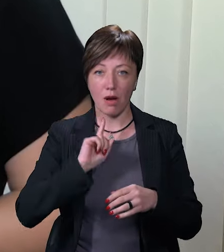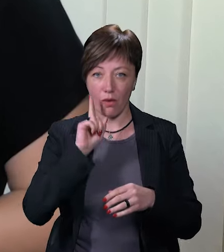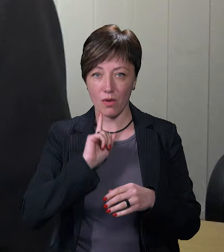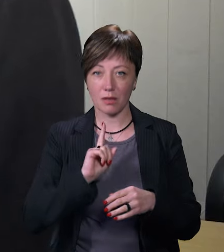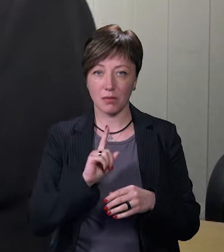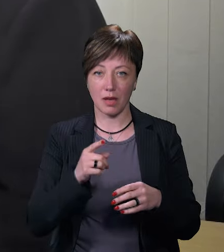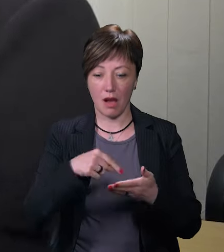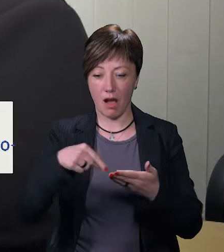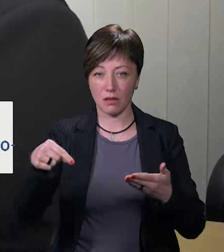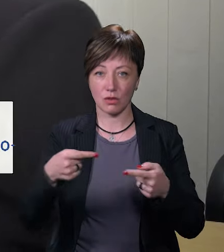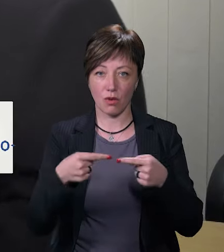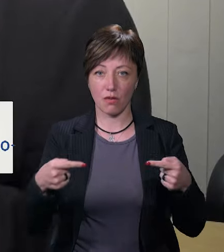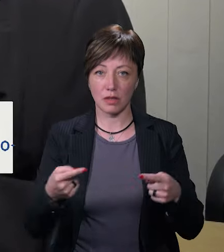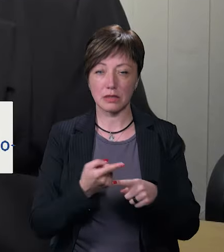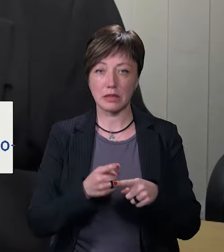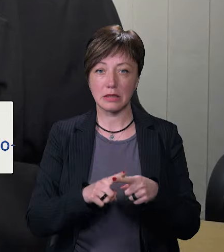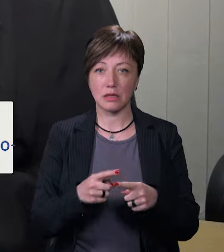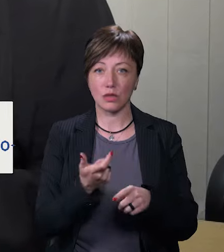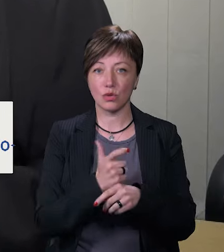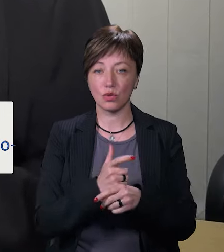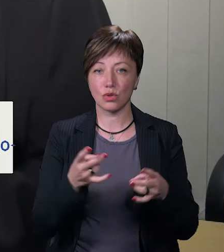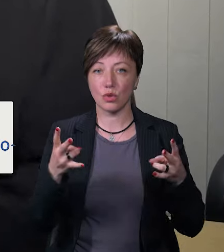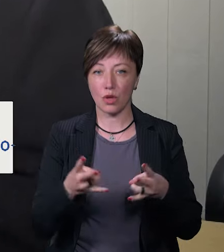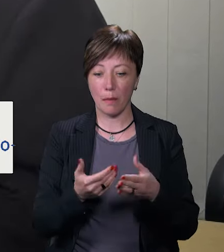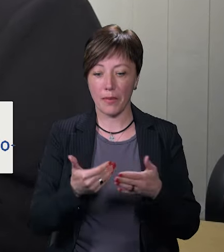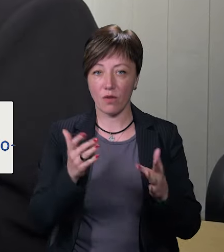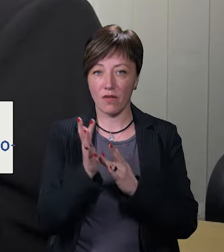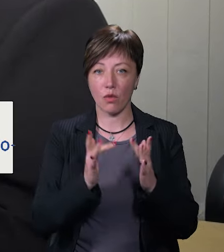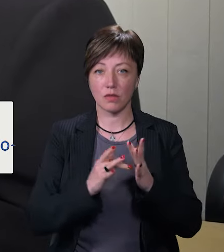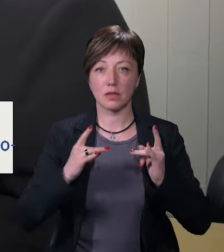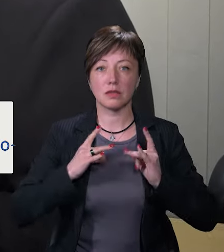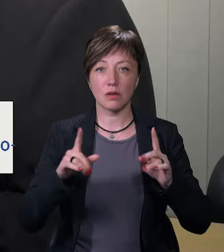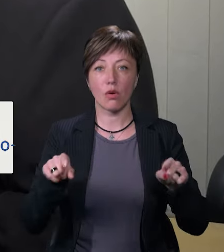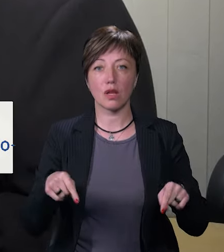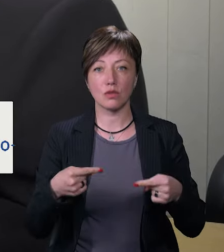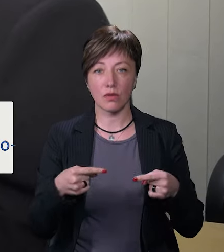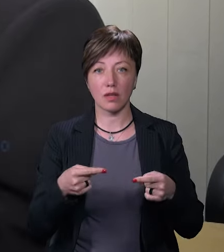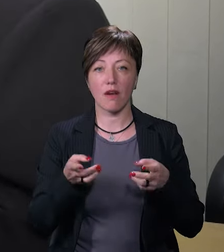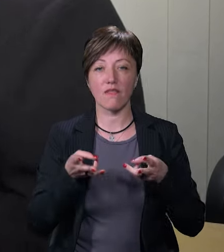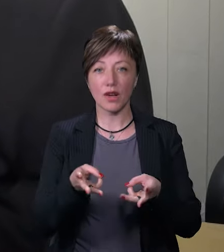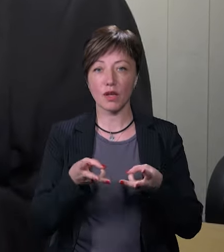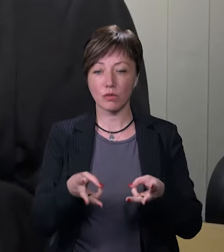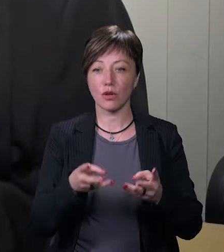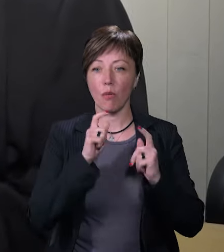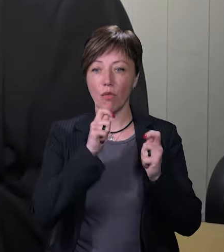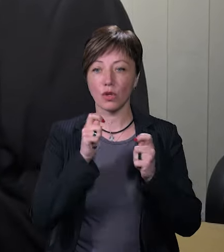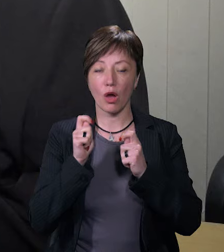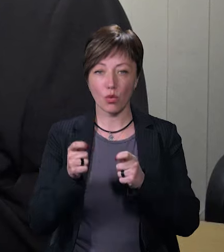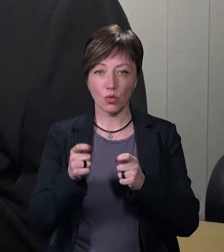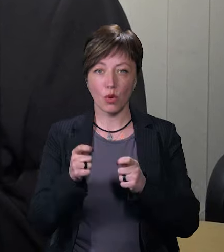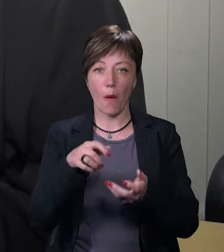концтоварами. Це дуже доречно було напередодні Великодніх свят організувати випічку і подарунок